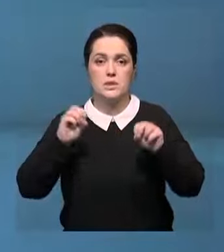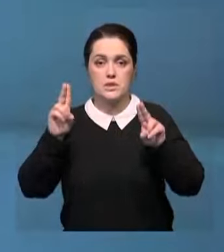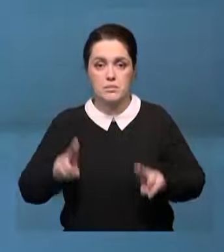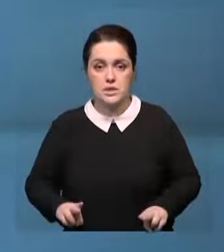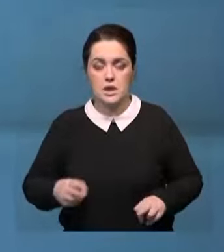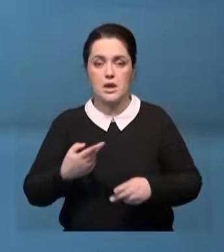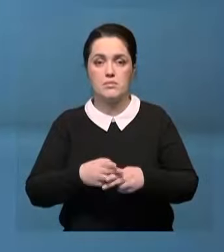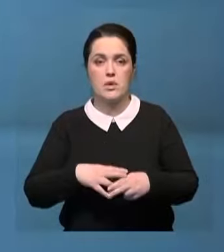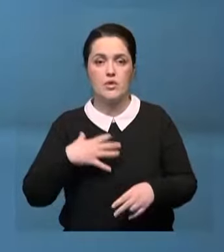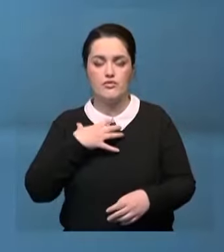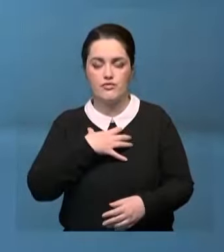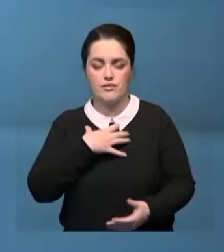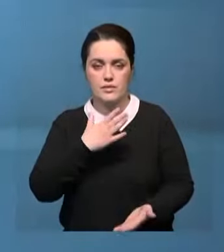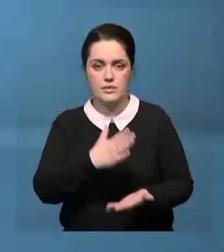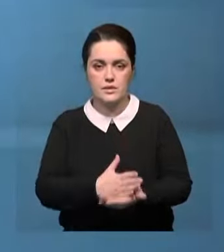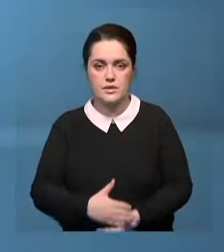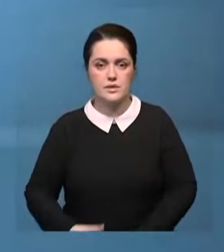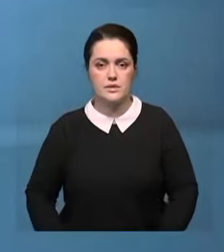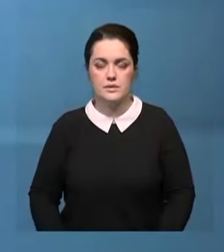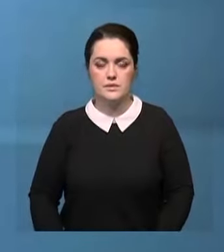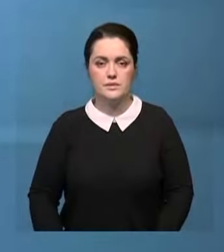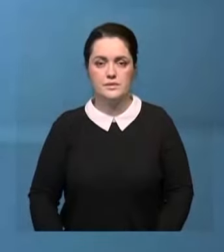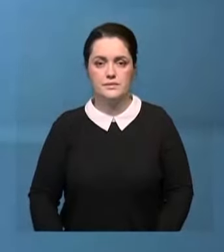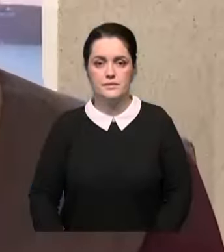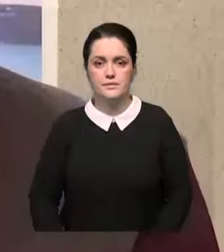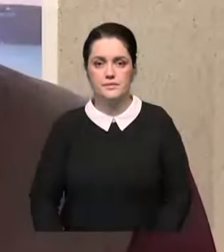работа специалистов приобретает особую значимость.